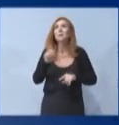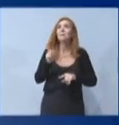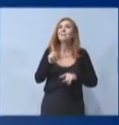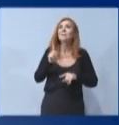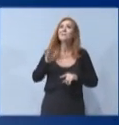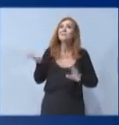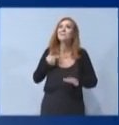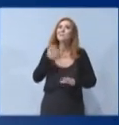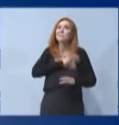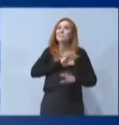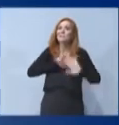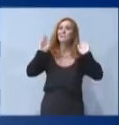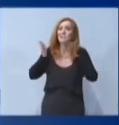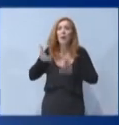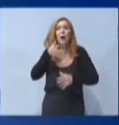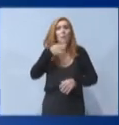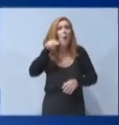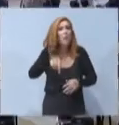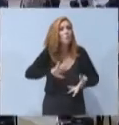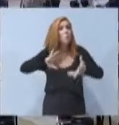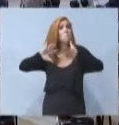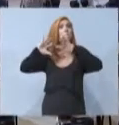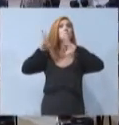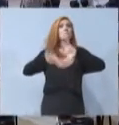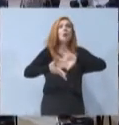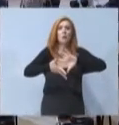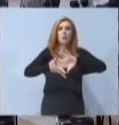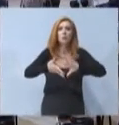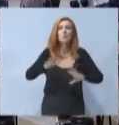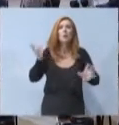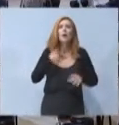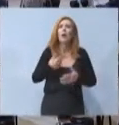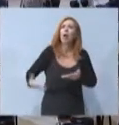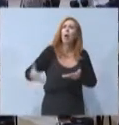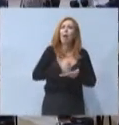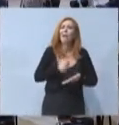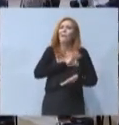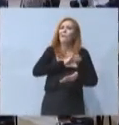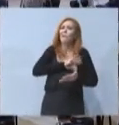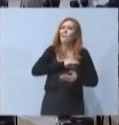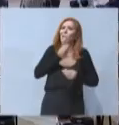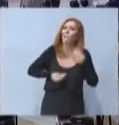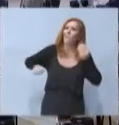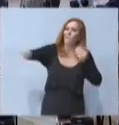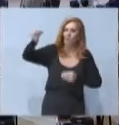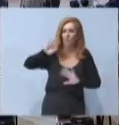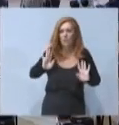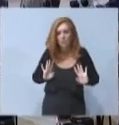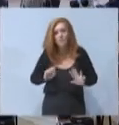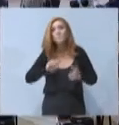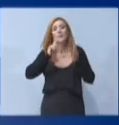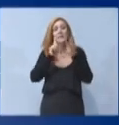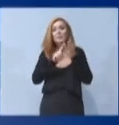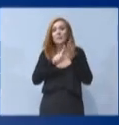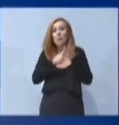ένα παγκόσμιο φαινόμενο για να αυξήσουν αδικαιολόγητα τα περιθώρια κέρδους τους. Και τρίτον